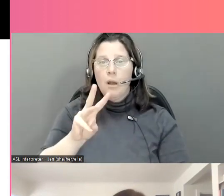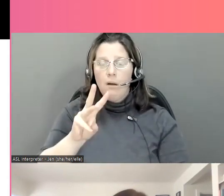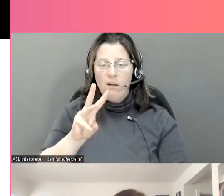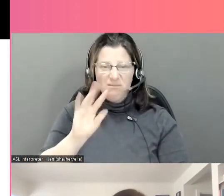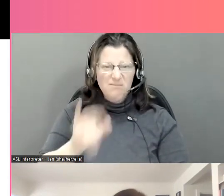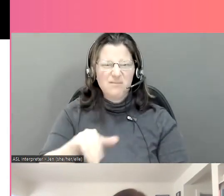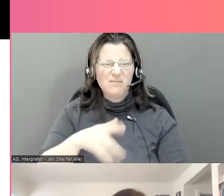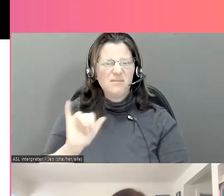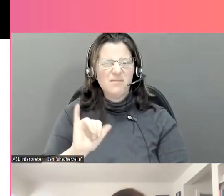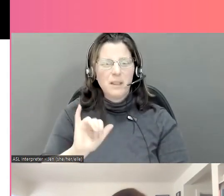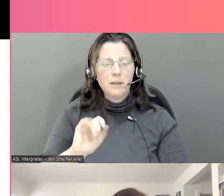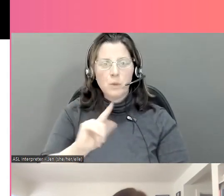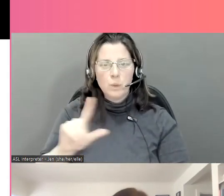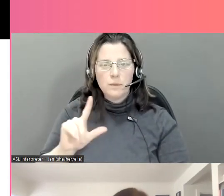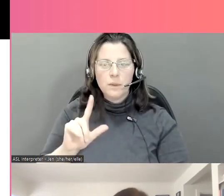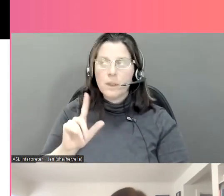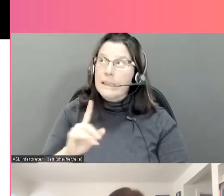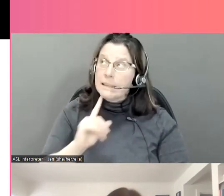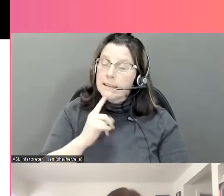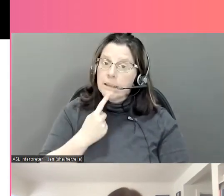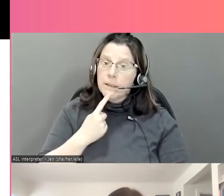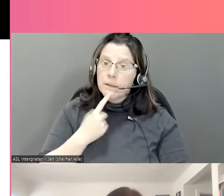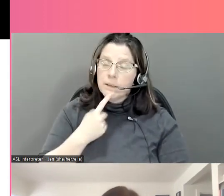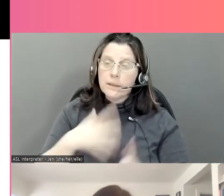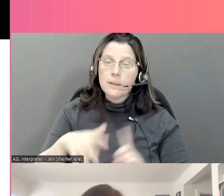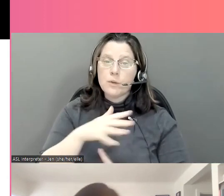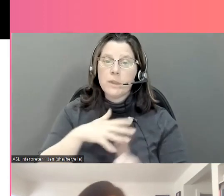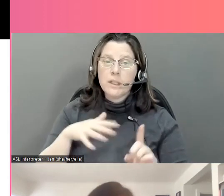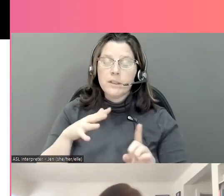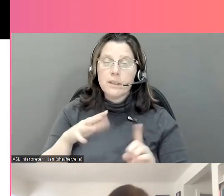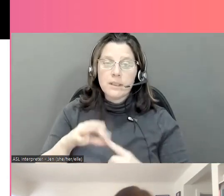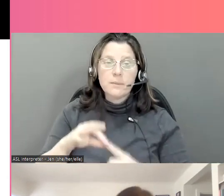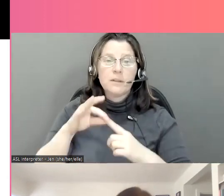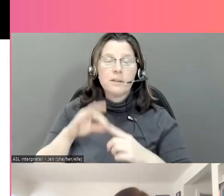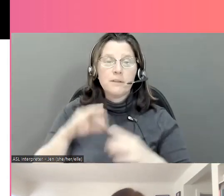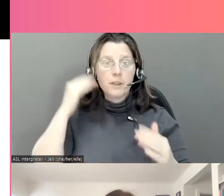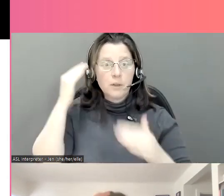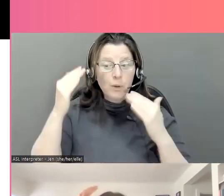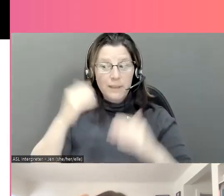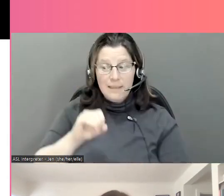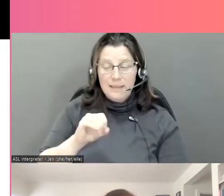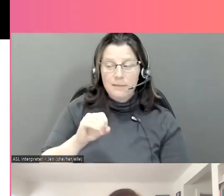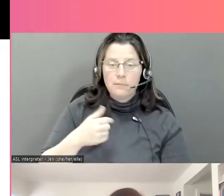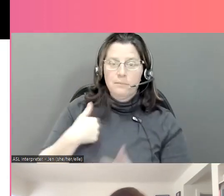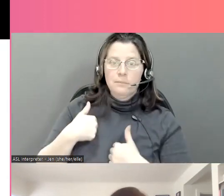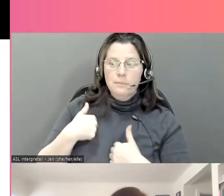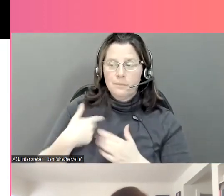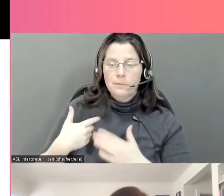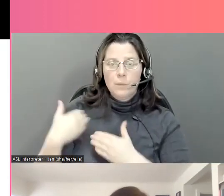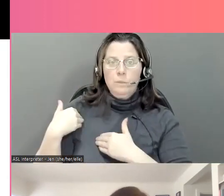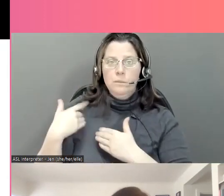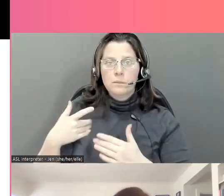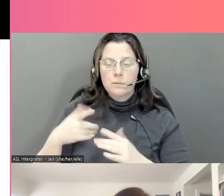pratique pour les jeunes d'utiliser les outils fournis par la loi. Dans certains cas, les adultes ont